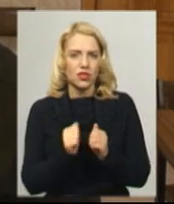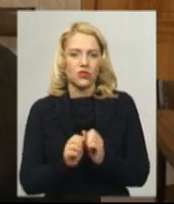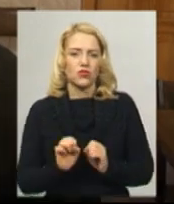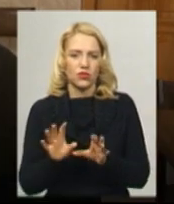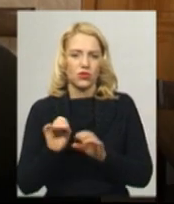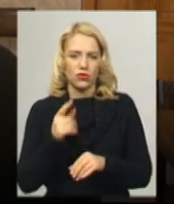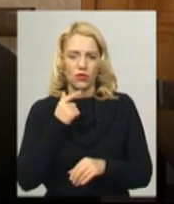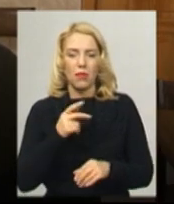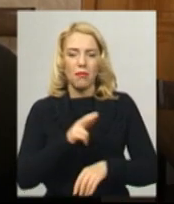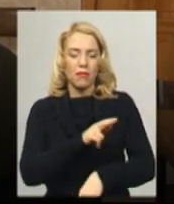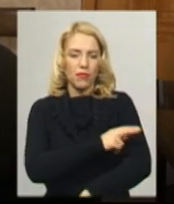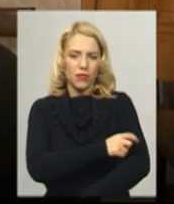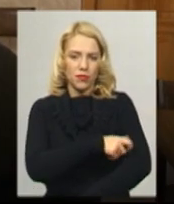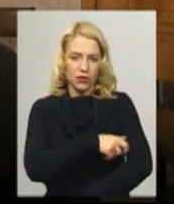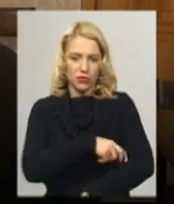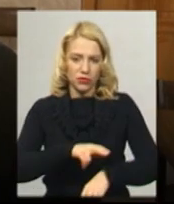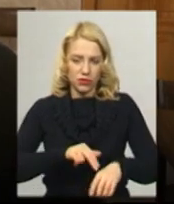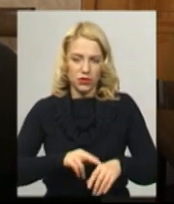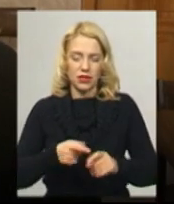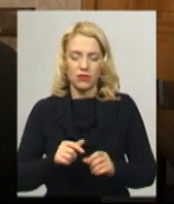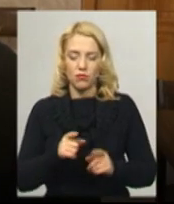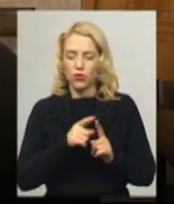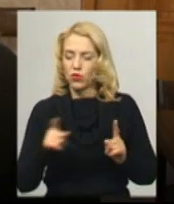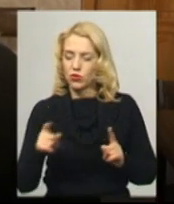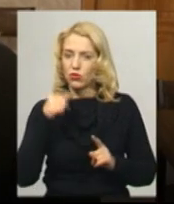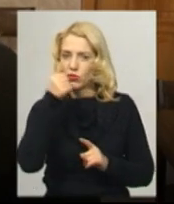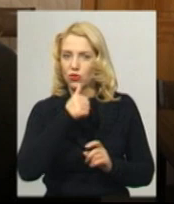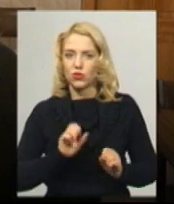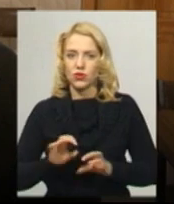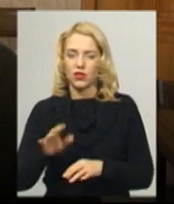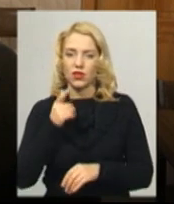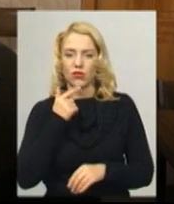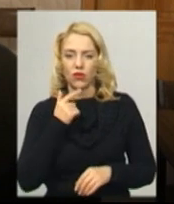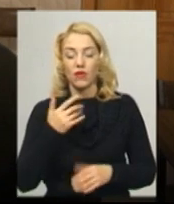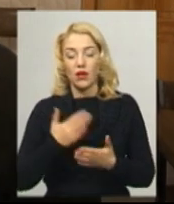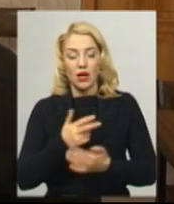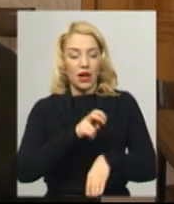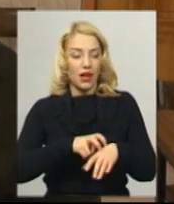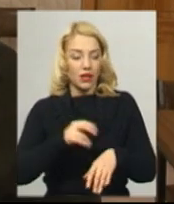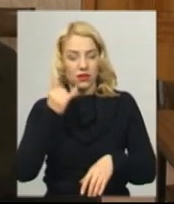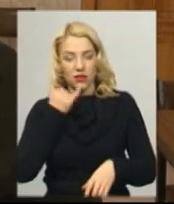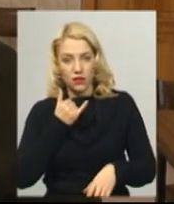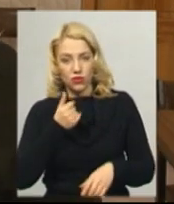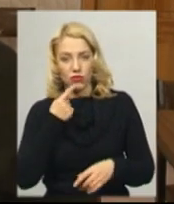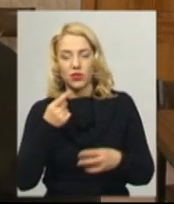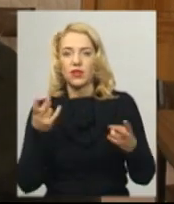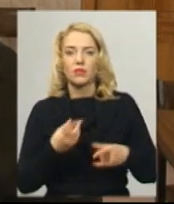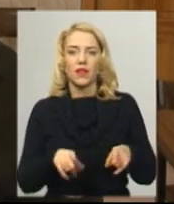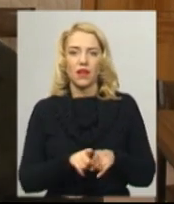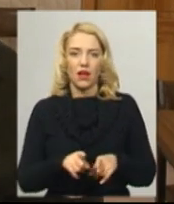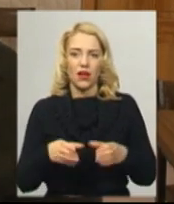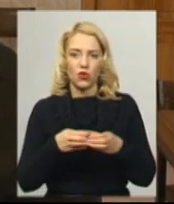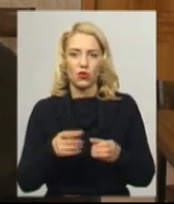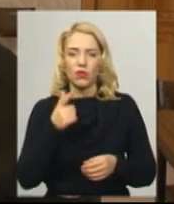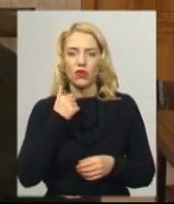протягом усього року здає кров, нещодавно ми знову здавали. Лікарі нам телефонують, кажуть, яка потрібна група крові, і всі